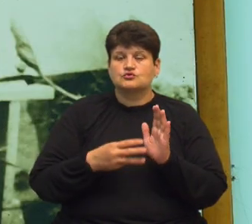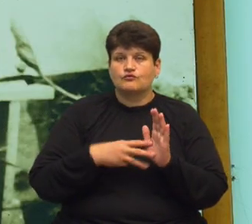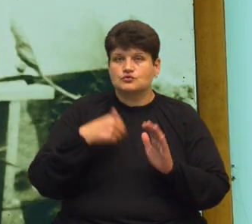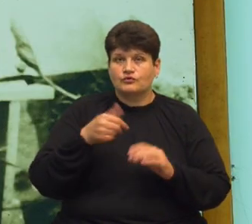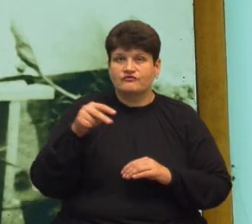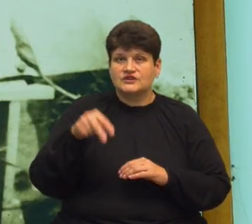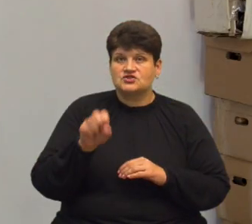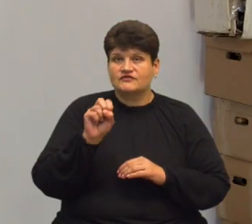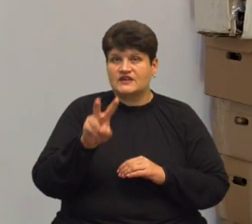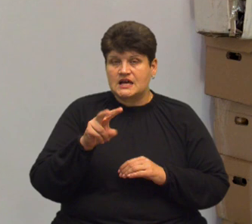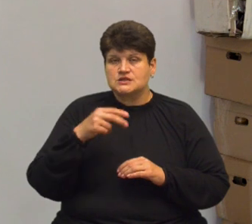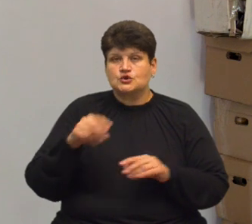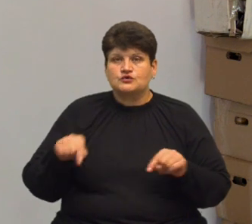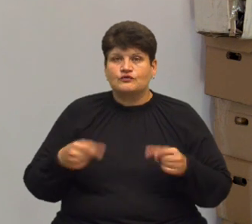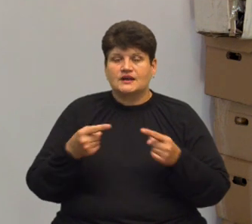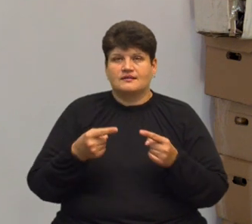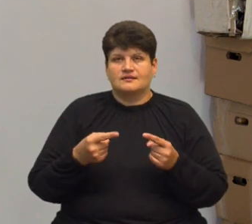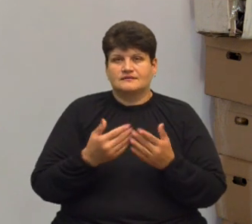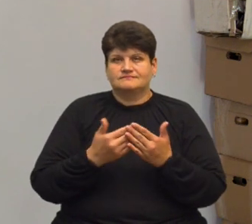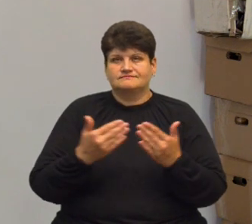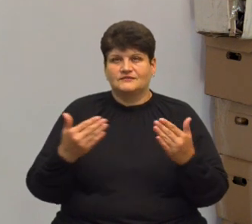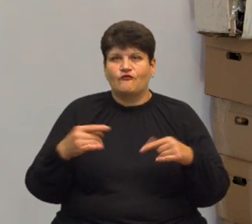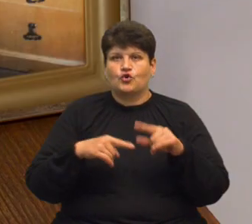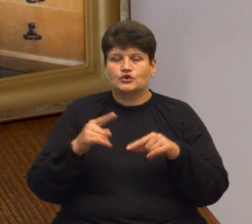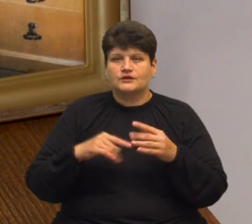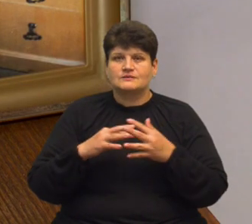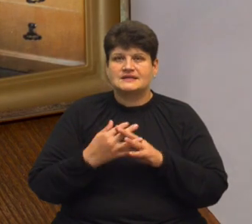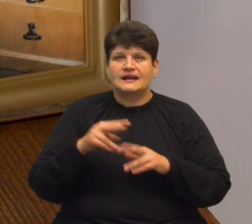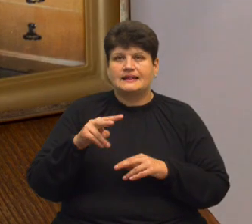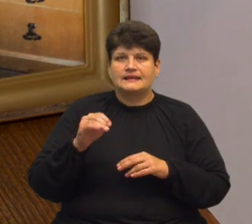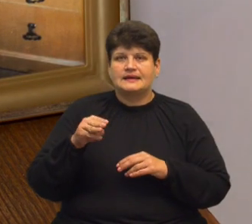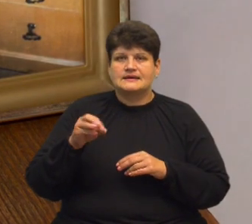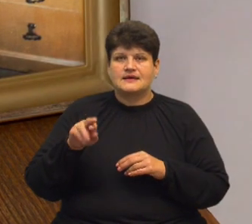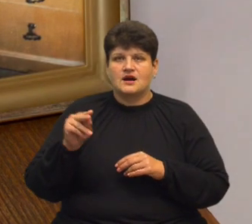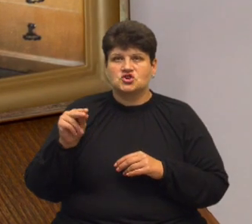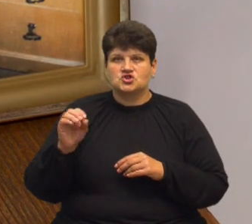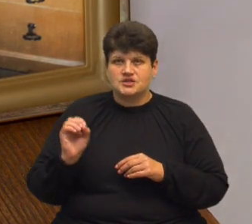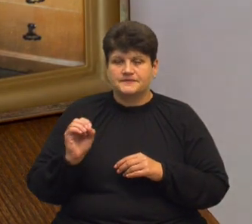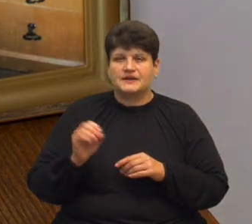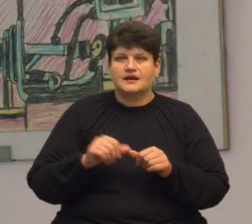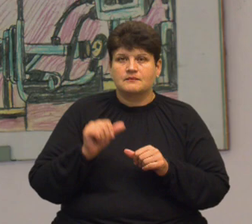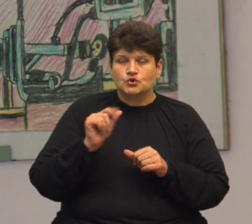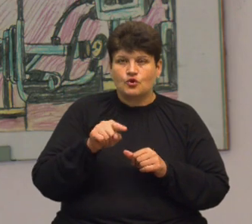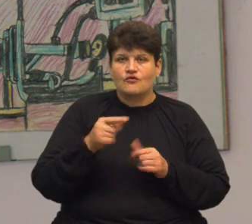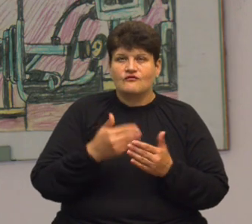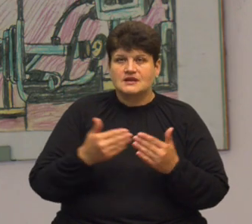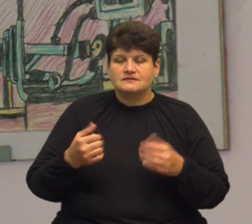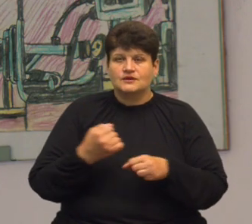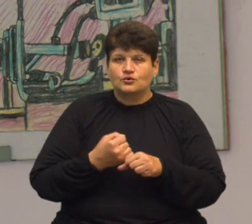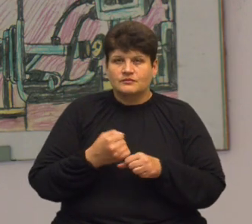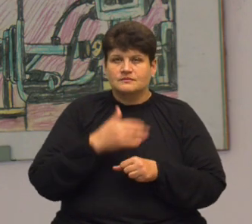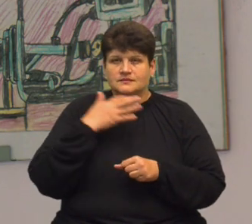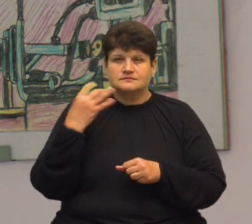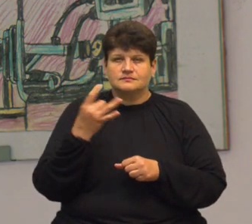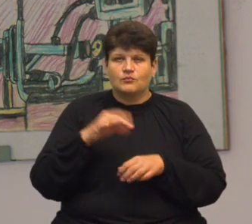-му Микола створив галерею Богдана в родинному будинку в селі Литяче Товстинської громади. Крім того, виставки його робіт уже неодноразово